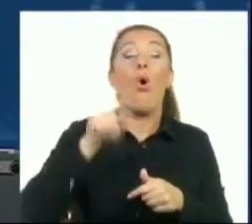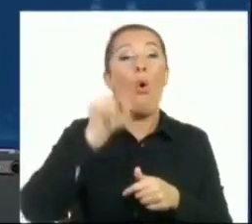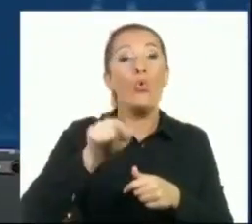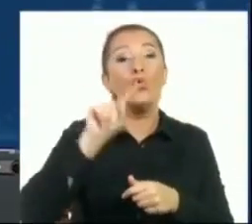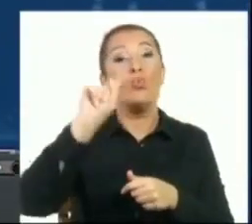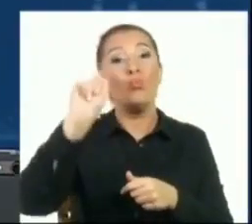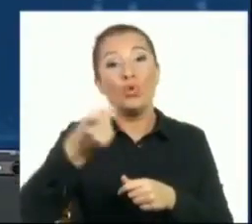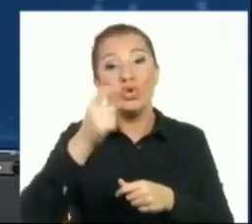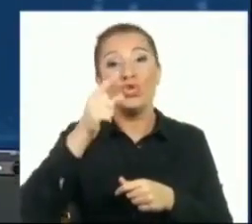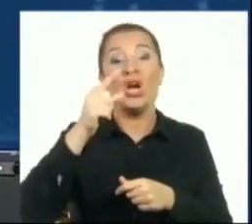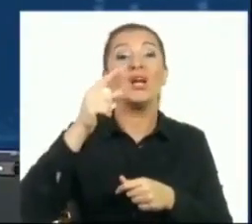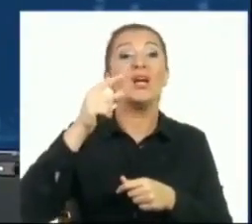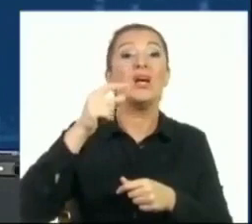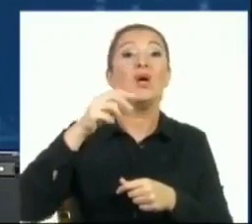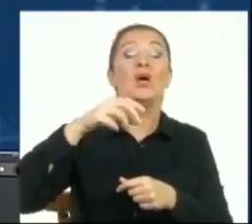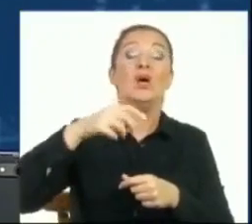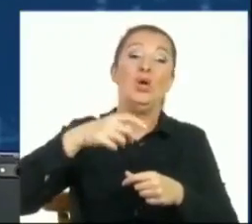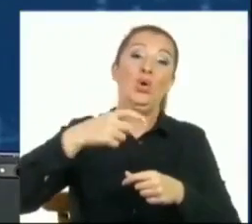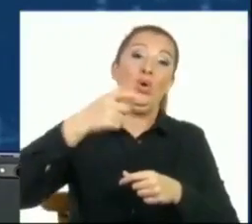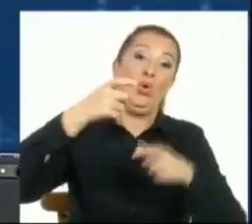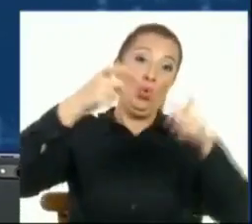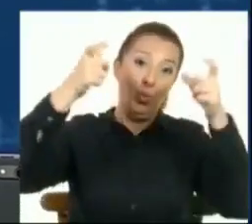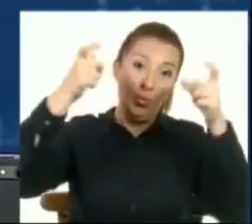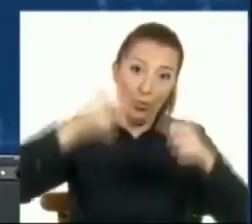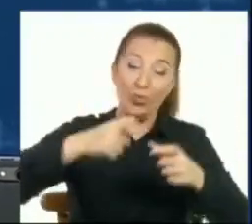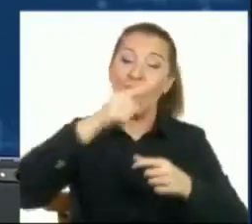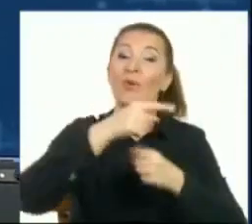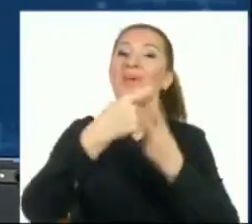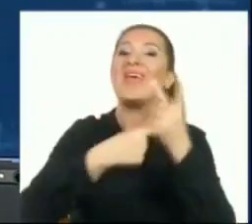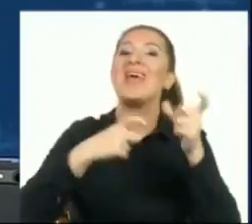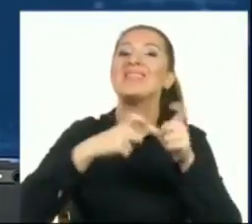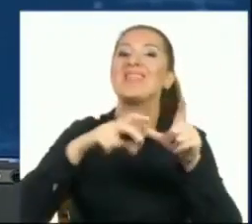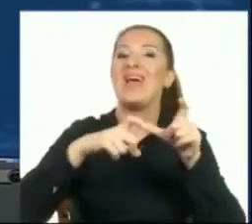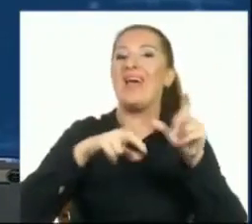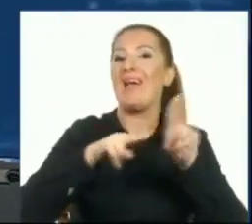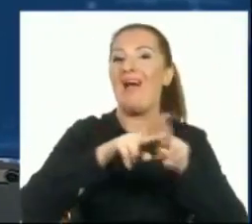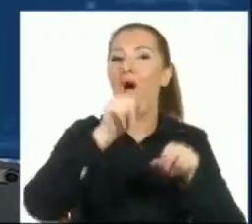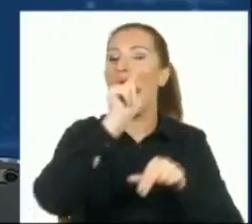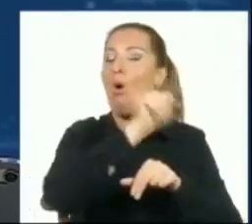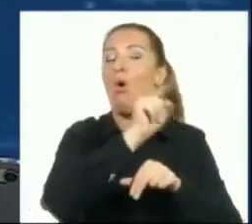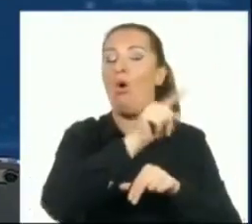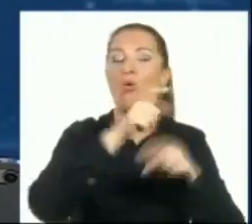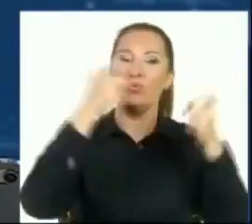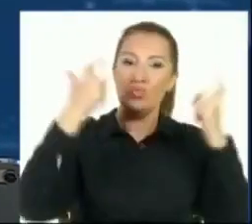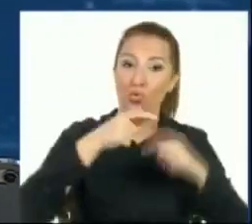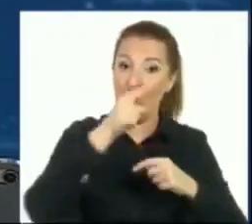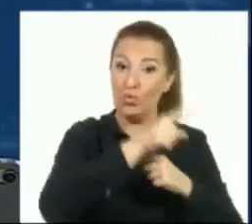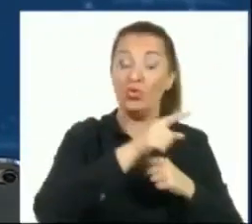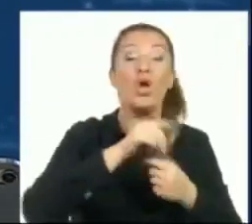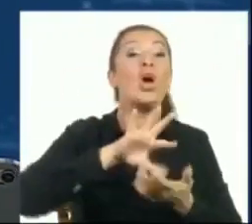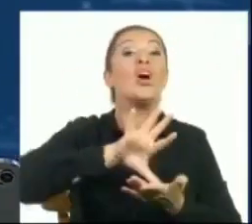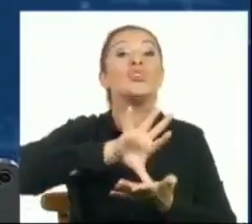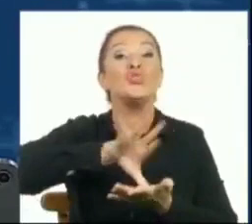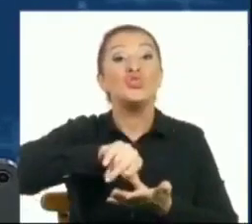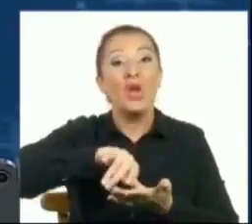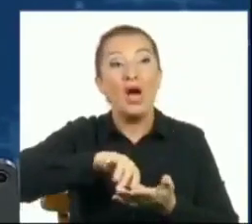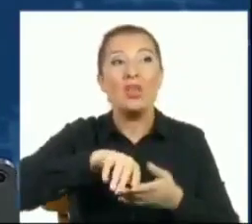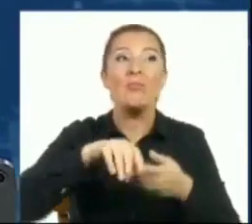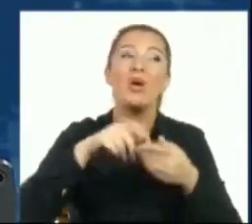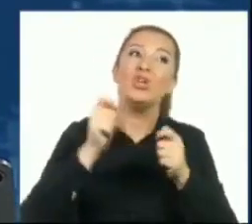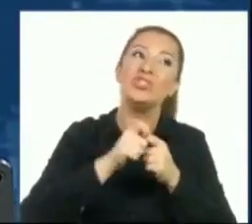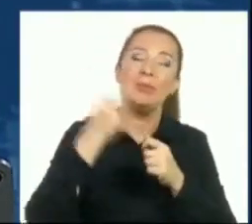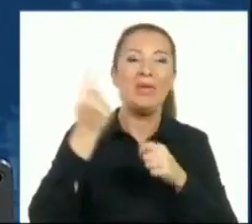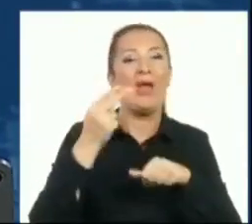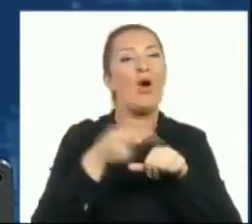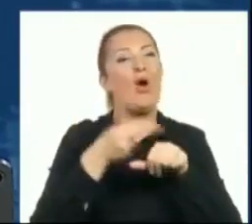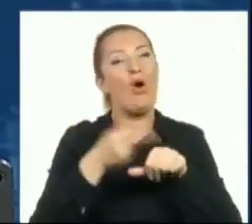olan Yüksek Seçim Kurulu'dur. Seçimin yapan yetkililerdir. Çalma işi, şöyle bir